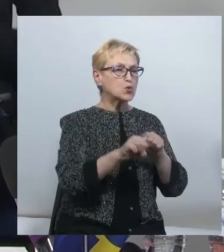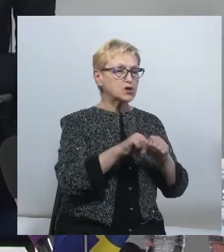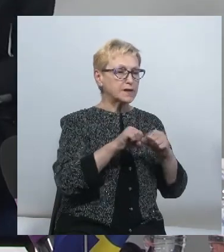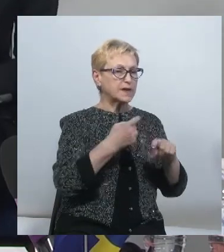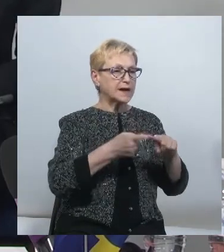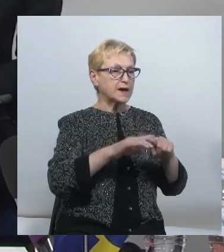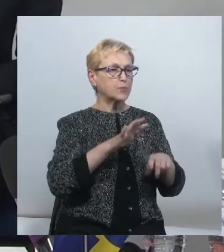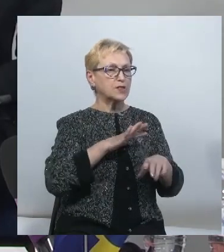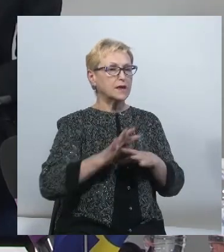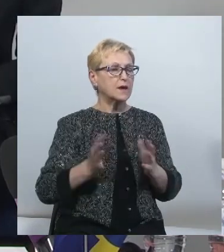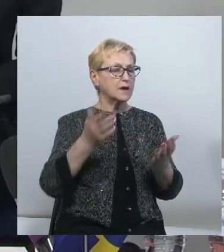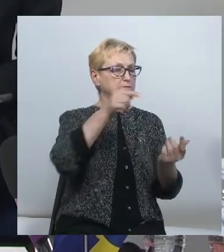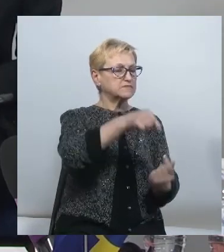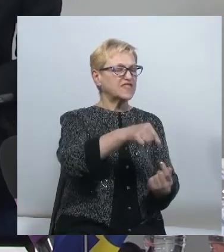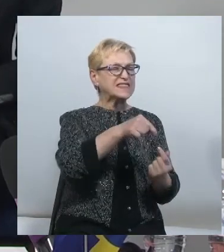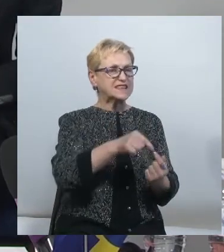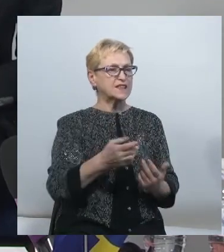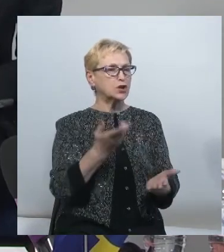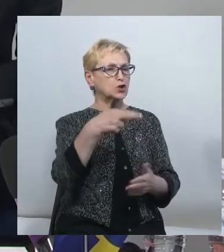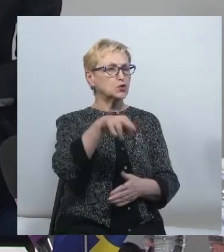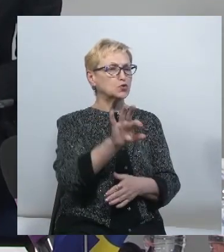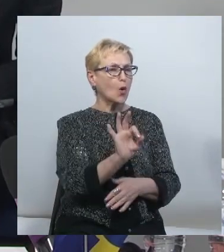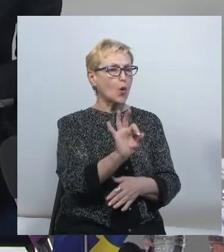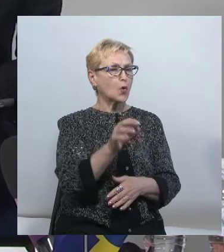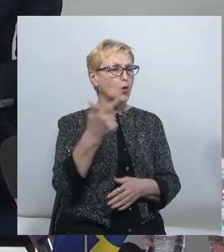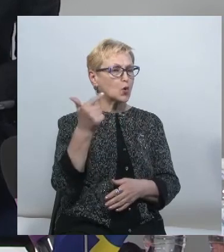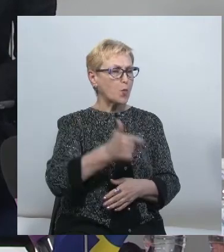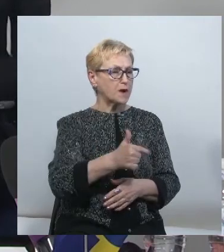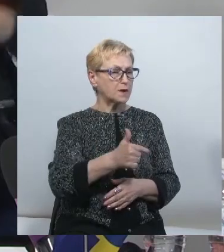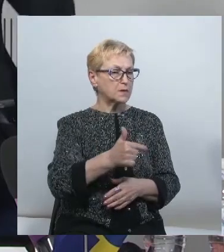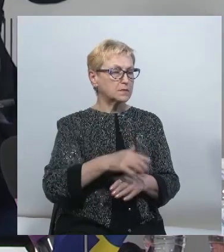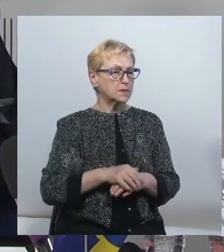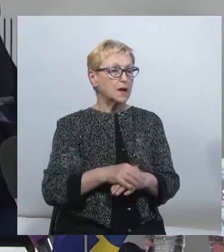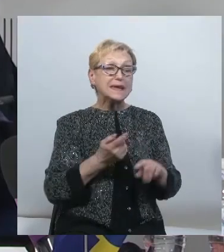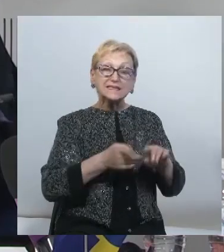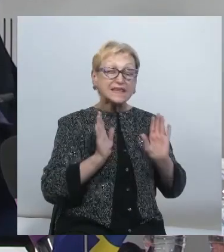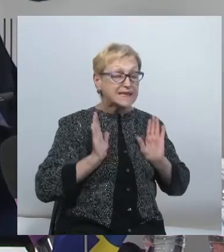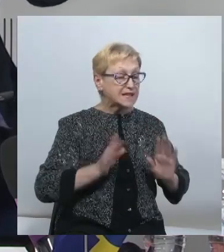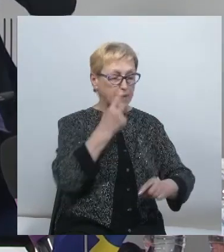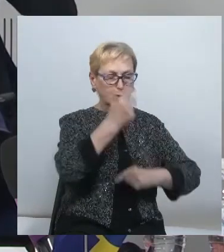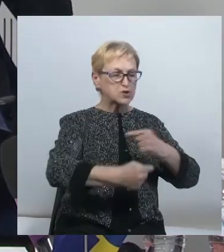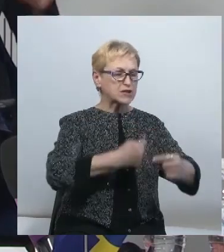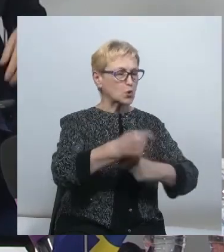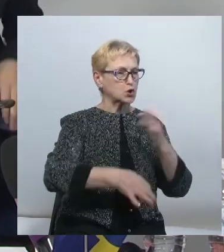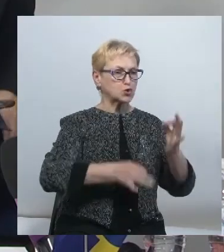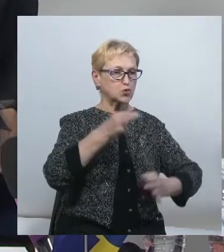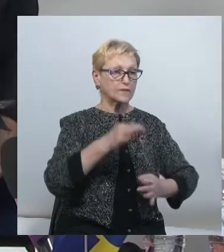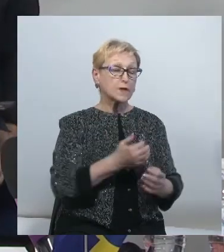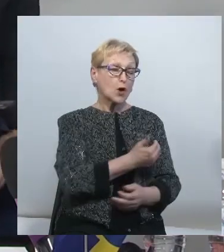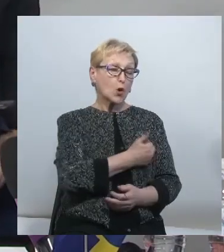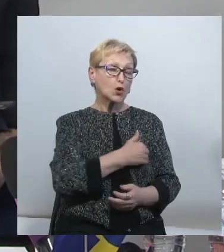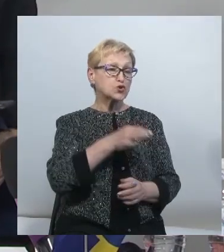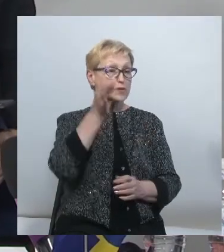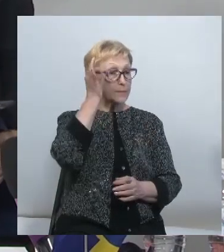до грубих. І це тільки судова процедура. Дякую, Олександр. Я хочу нагадати, що паралельно